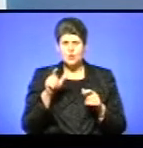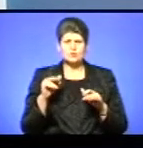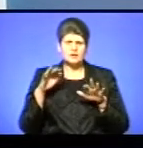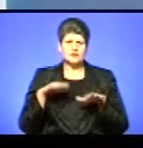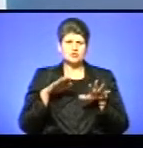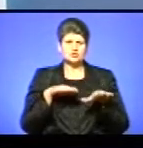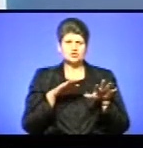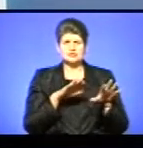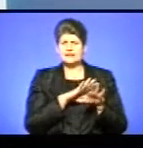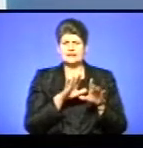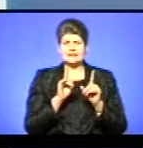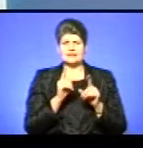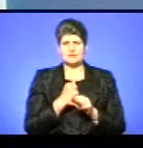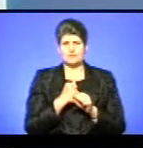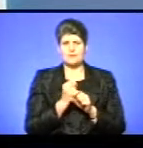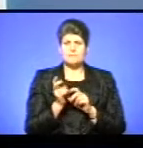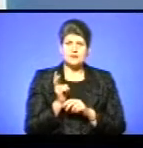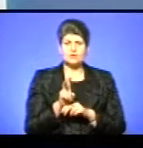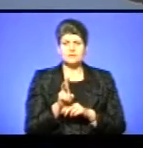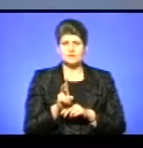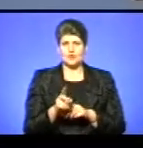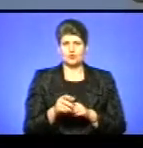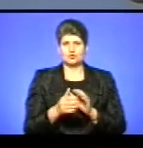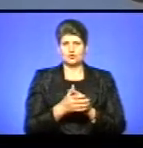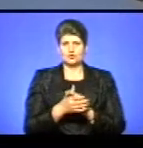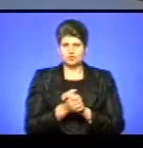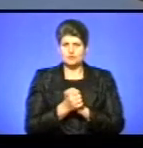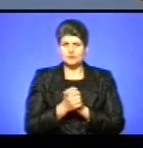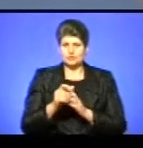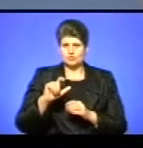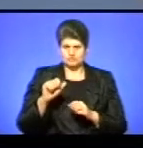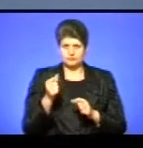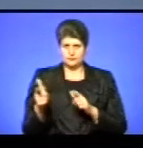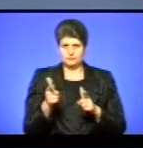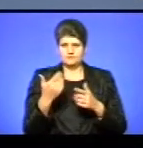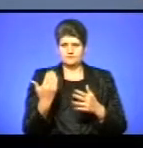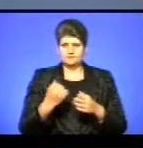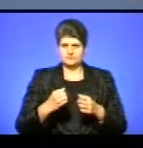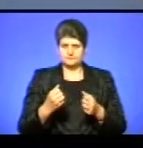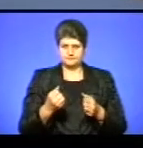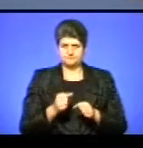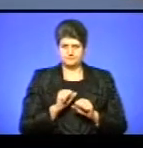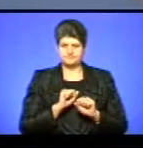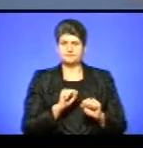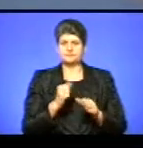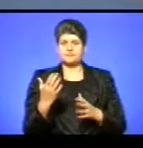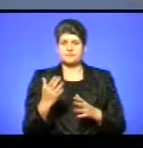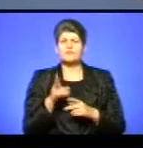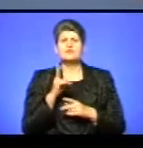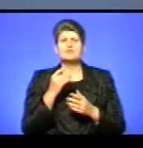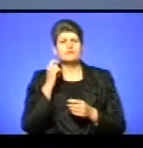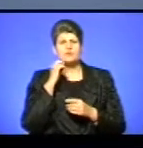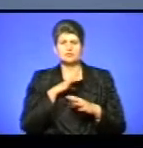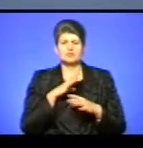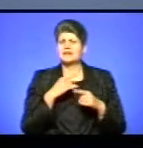тільки там умовно на роботу, але вони підходили до нас, сказали, друзі, ми готові разом з вами стояти. От, власне, хто були ці люди? Які категорії?